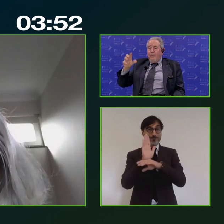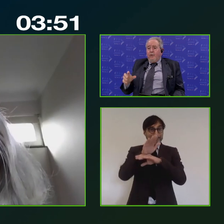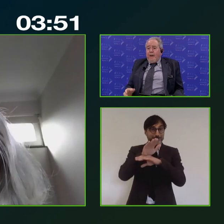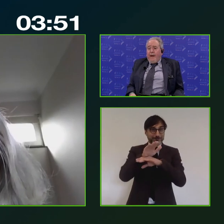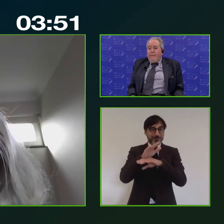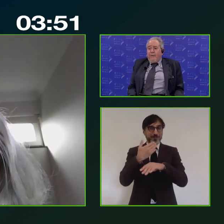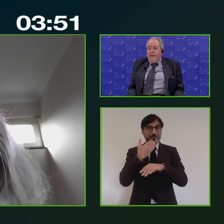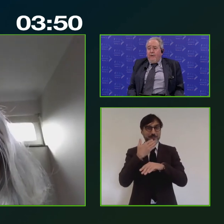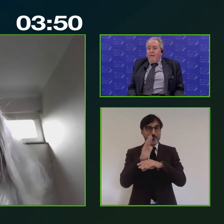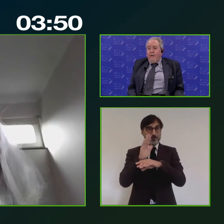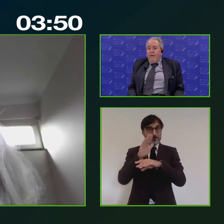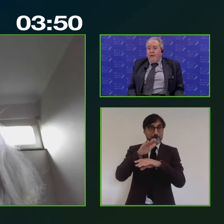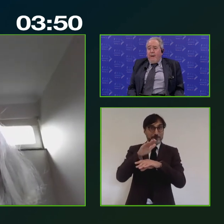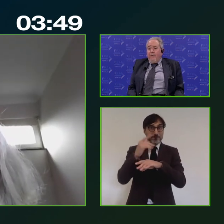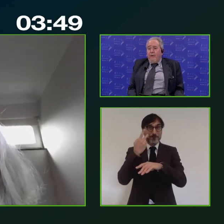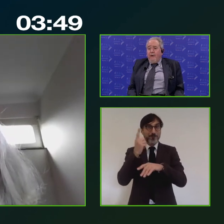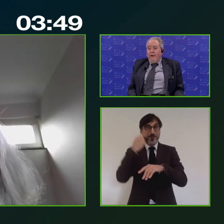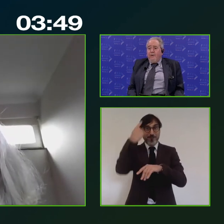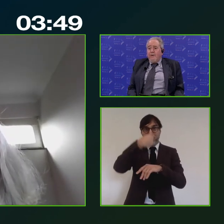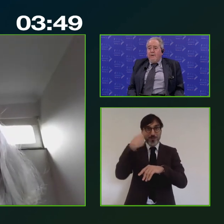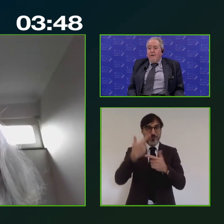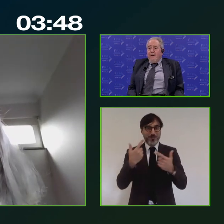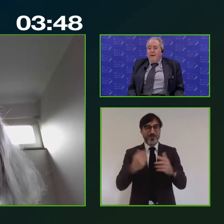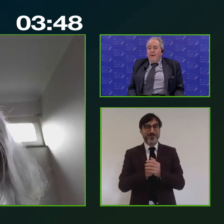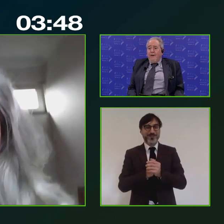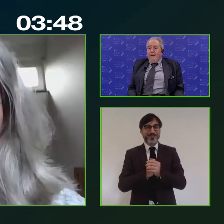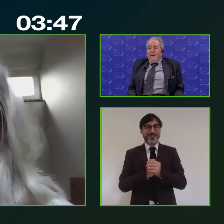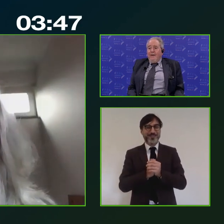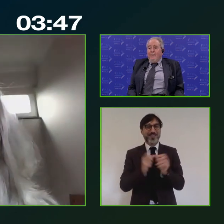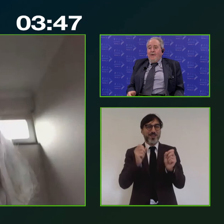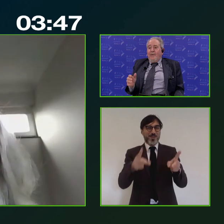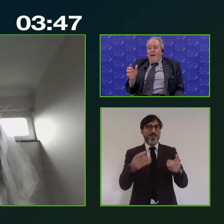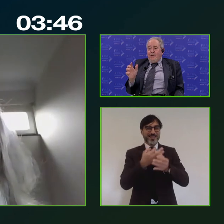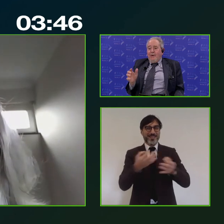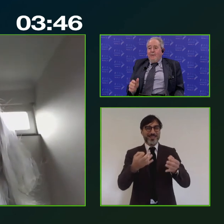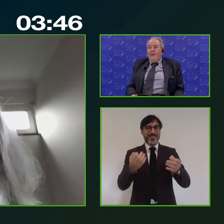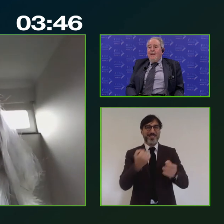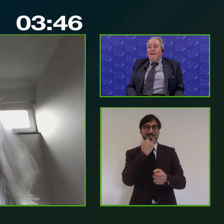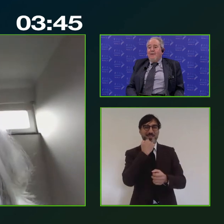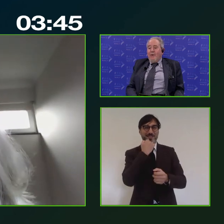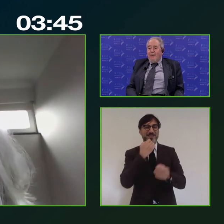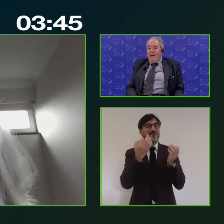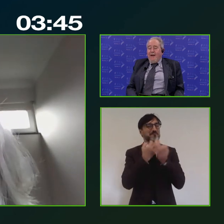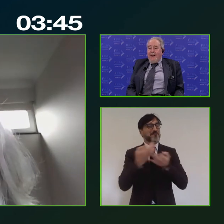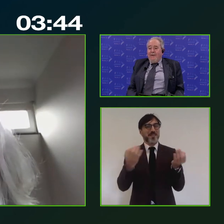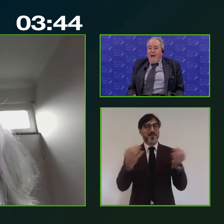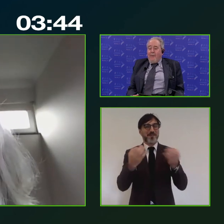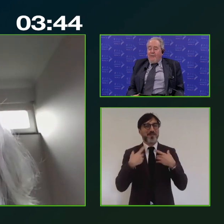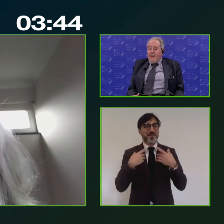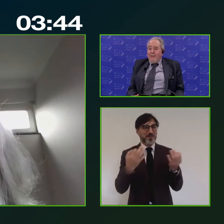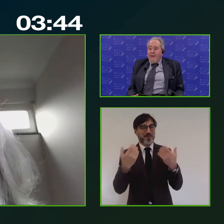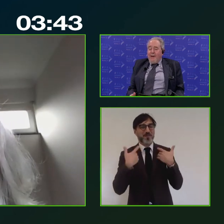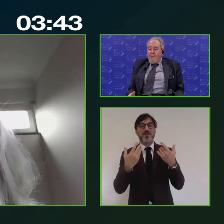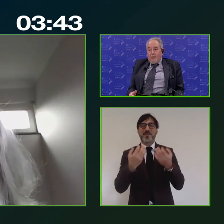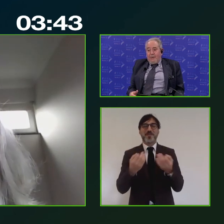un pochino più sulla telecamera se no non la vediamo eccoci ah ok va bene perfetto benissimo la vediamo